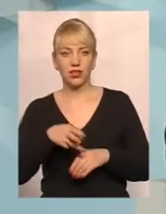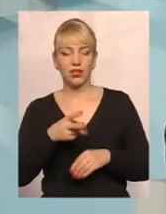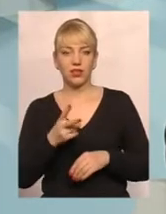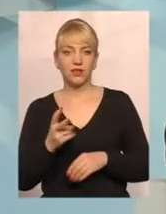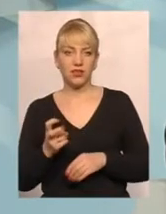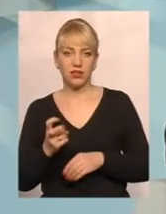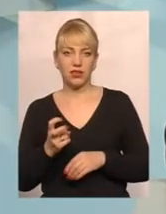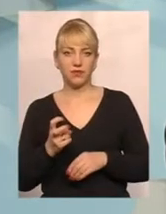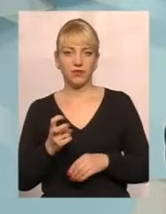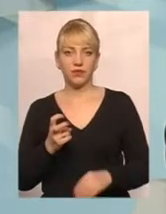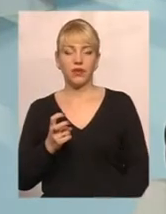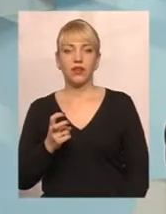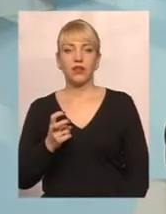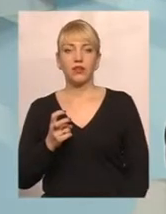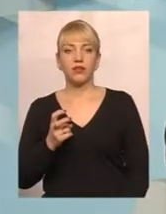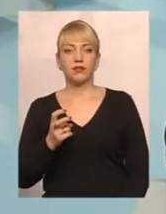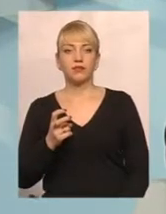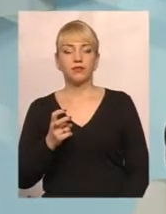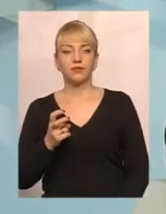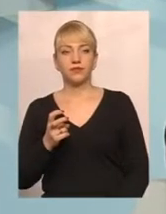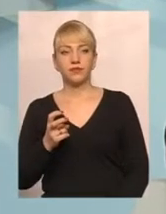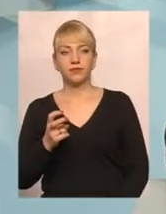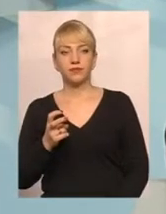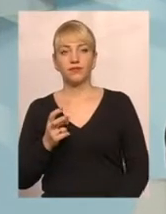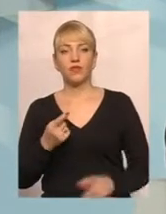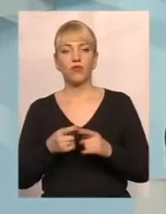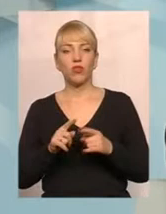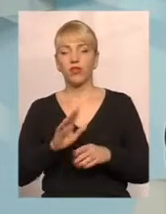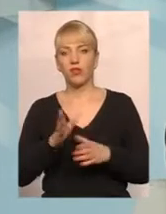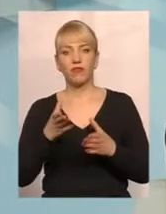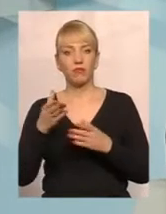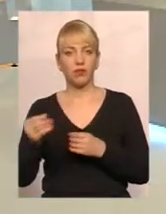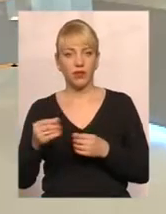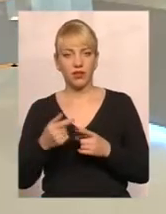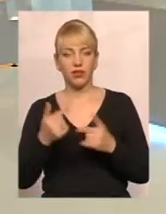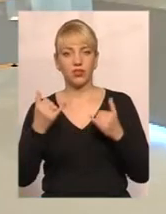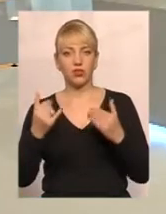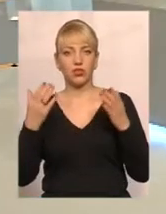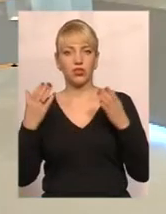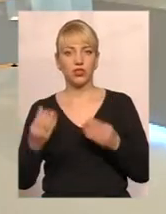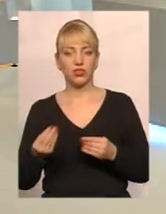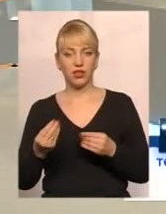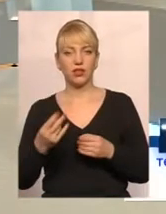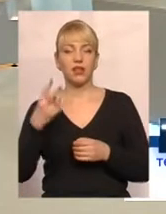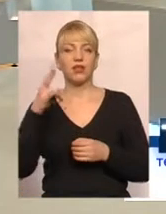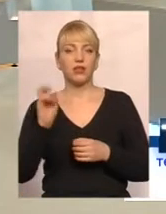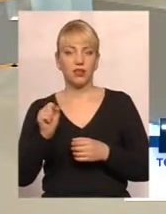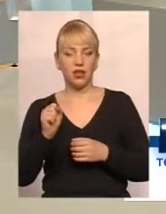3200 гривень, тобто вона не вплине ніякому разі на сьогоднішній день на